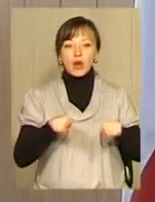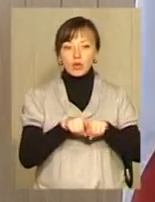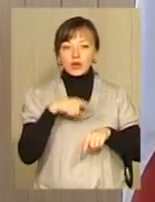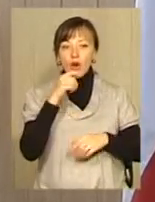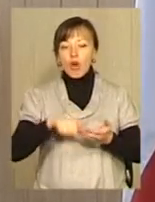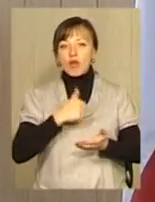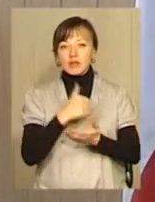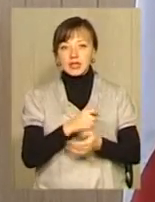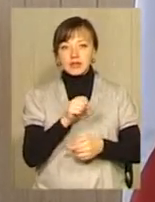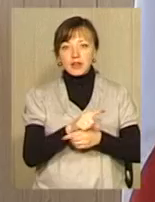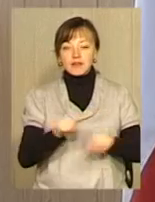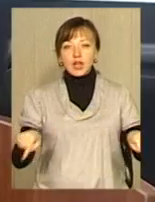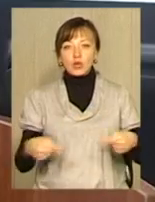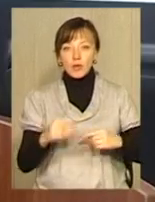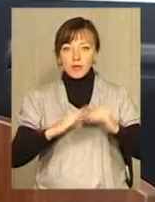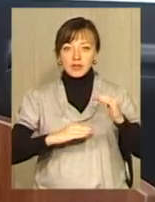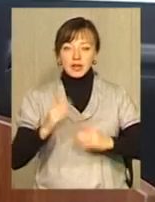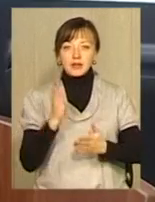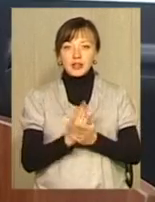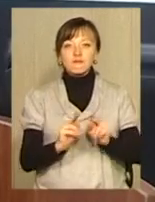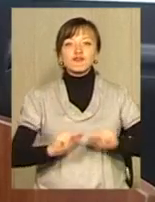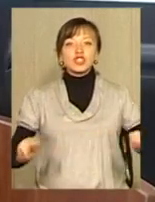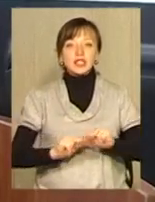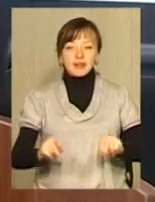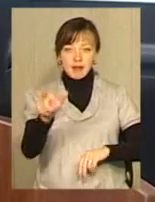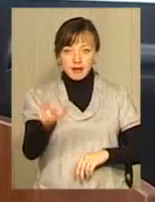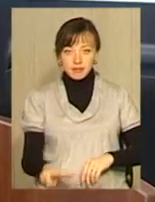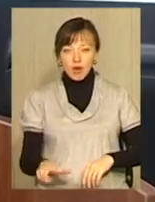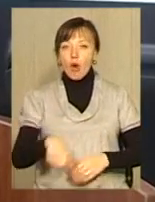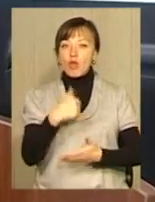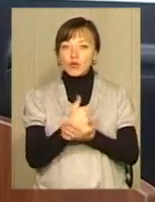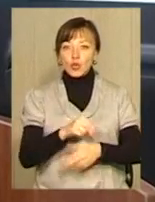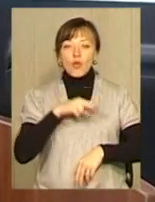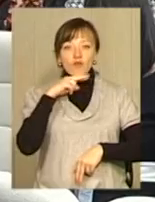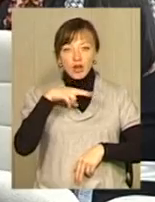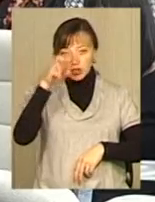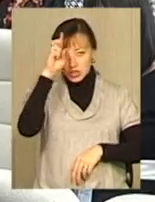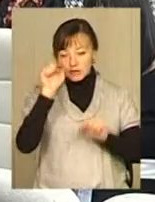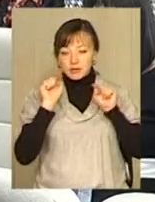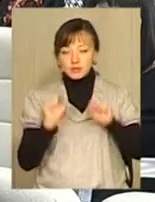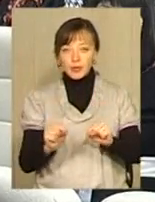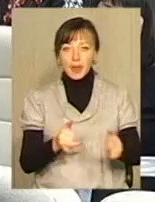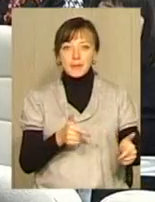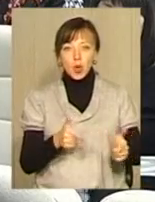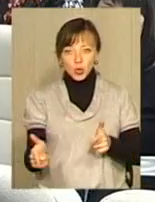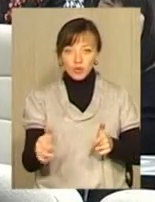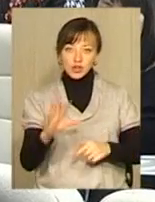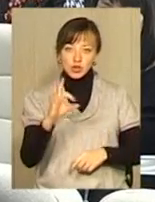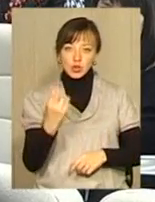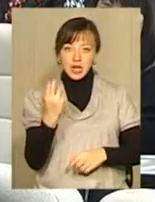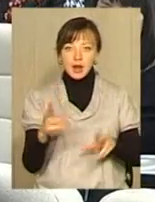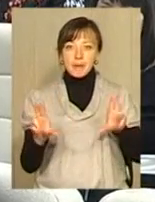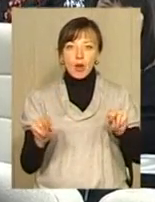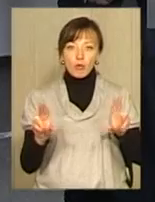одну з головних ролей, установлені професіонала, відіграє вчитель, викладач. Відтак головну увагу держава має звернути на його підготовку і соціальне